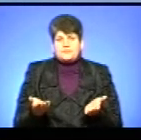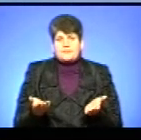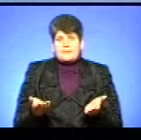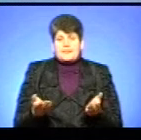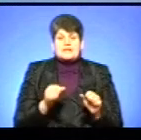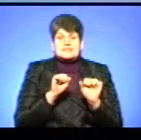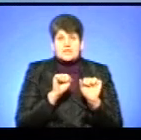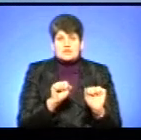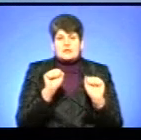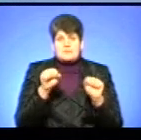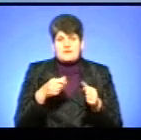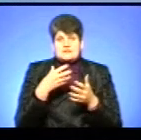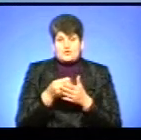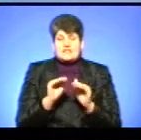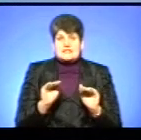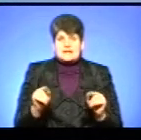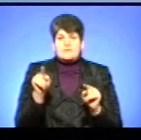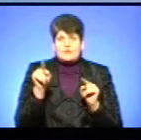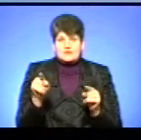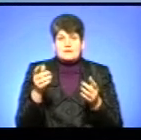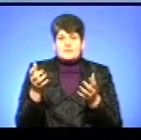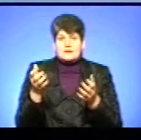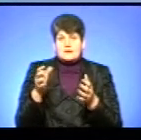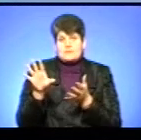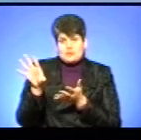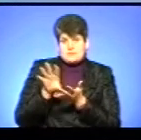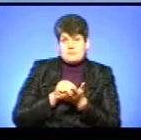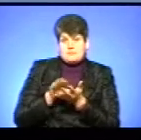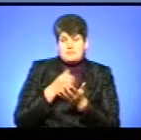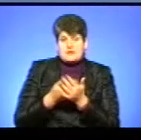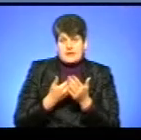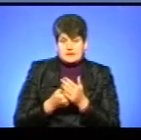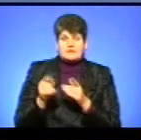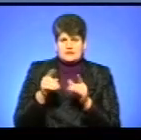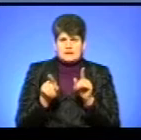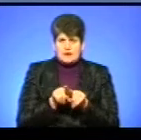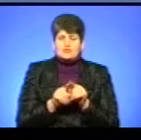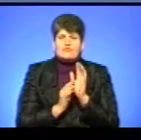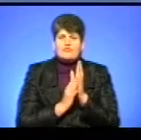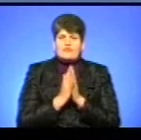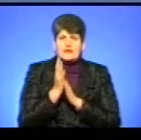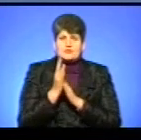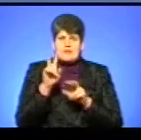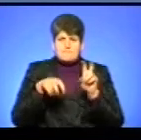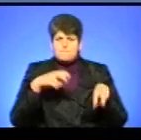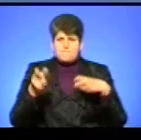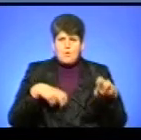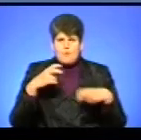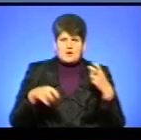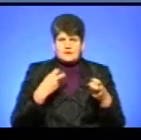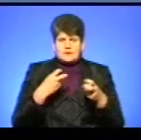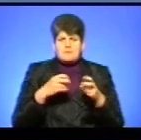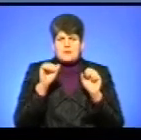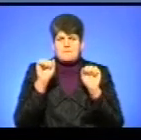Відстоюйте права своїх дітей, тому що вони братимуть в вас приклад. І виростуть теж відповідними поборниками конституційних прав